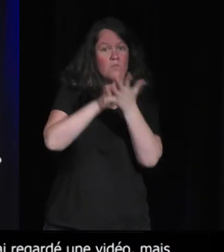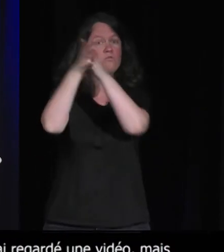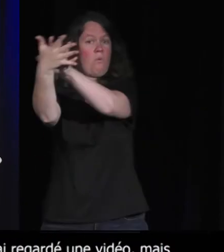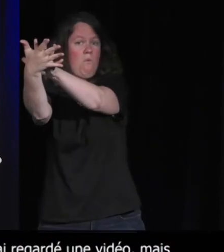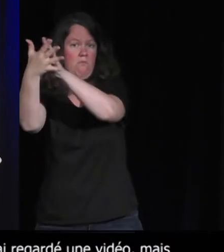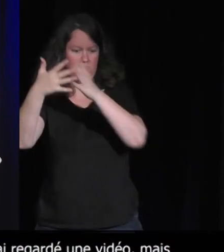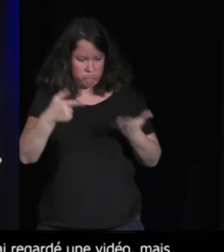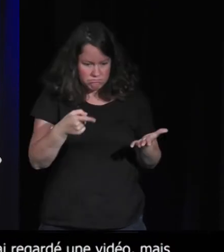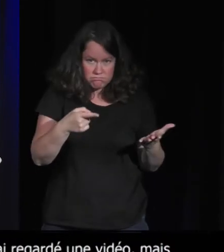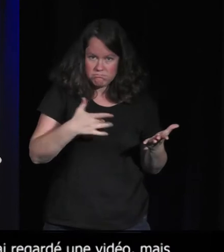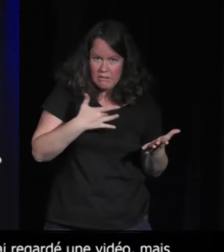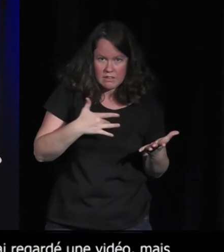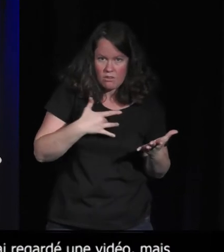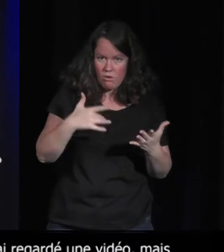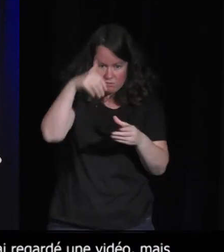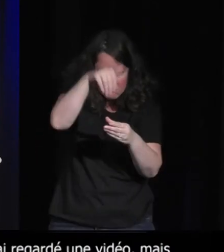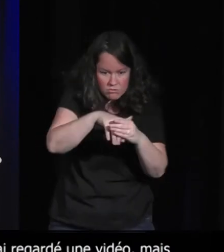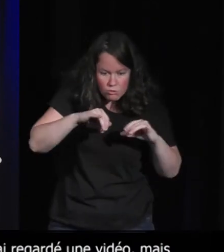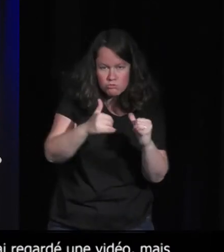qu'on peut développer en jeu vidéo.